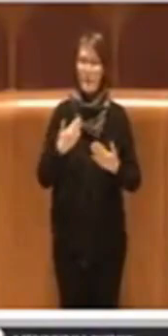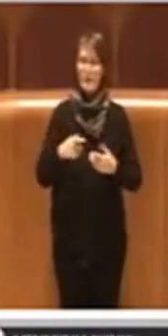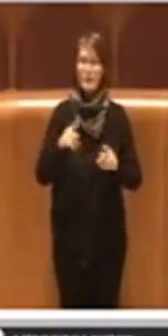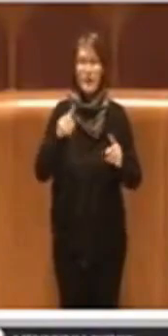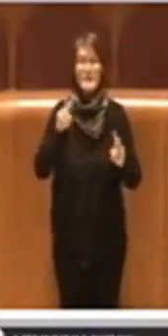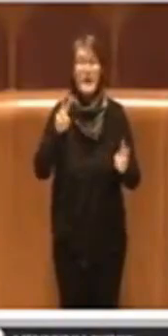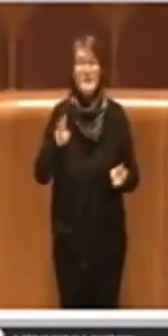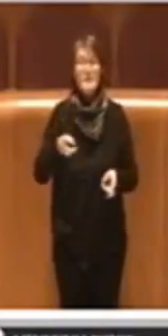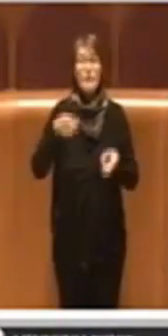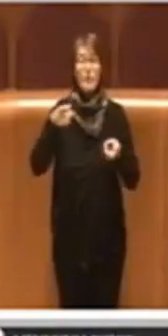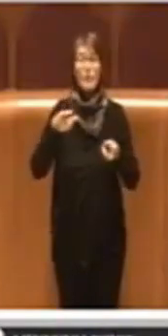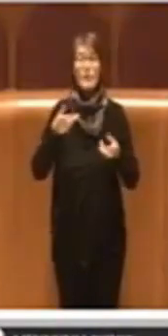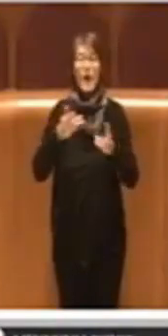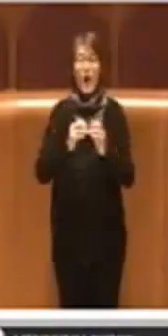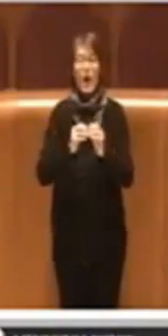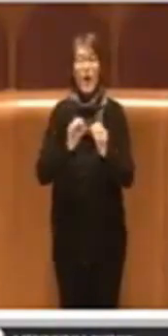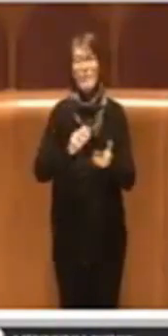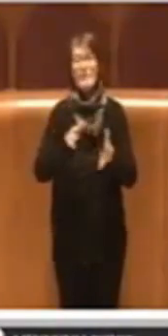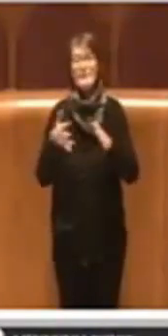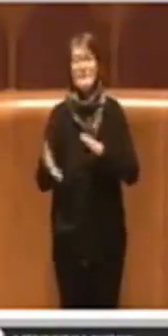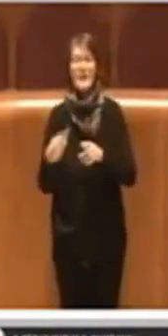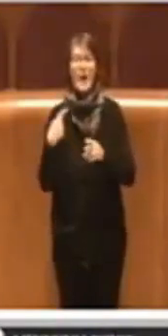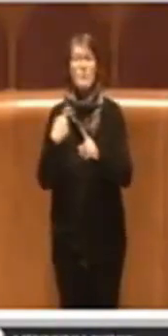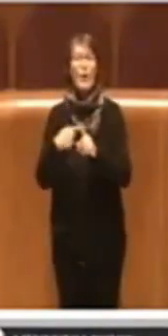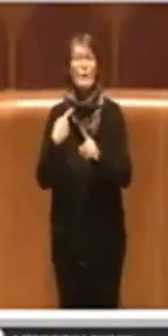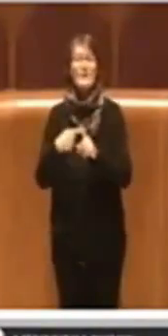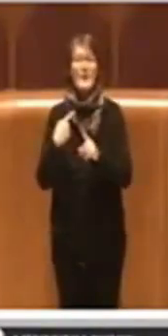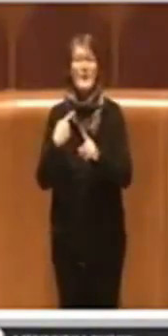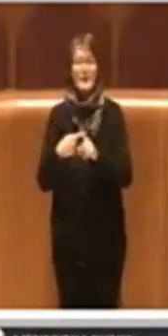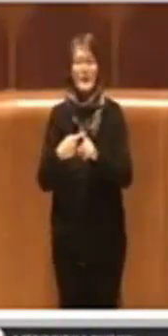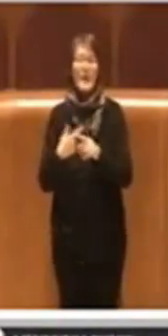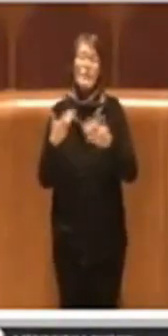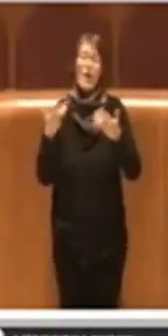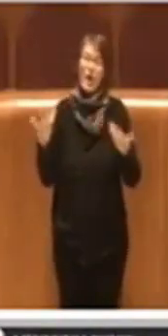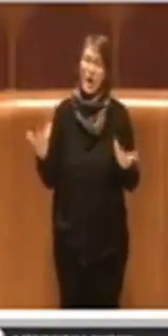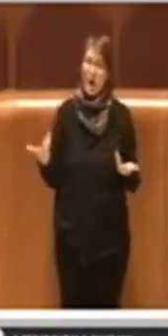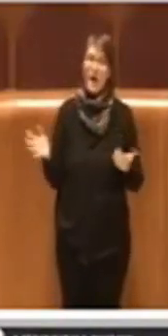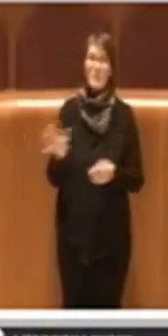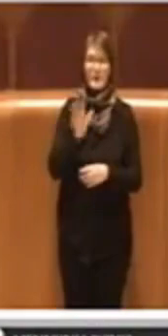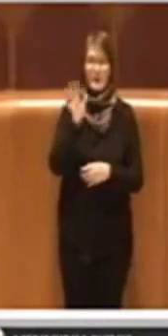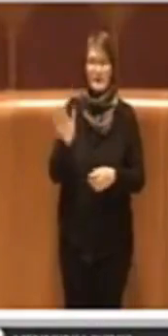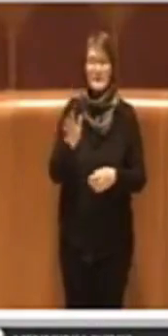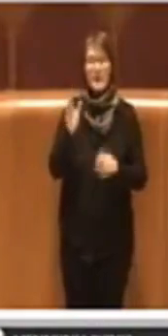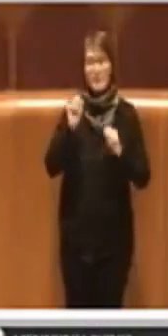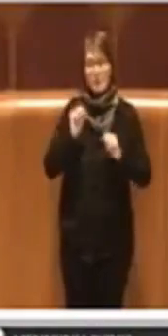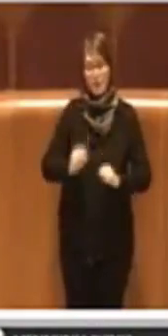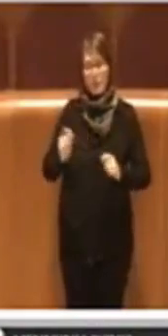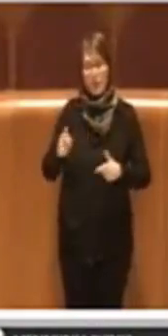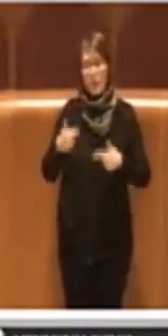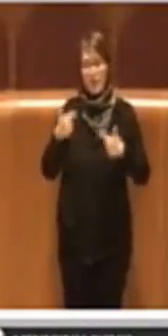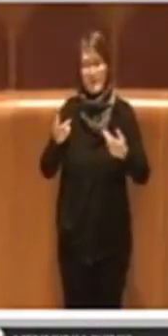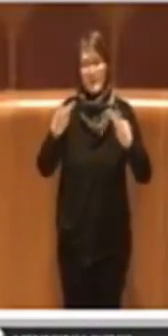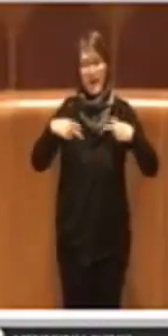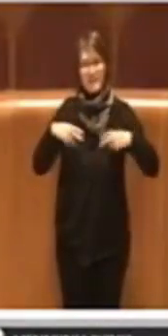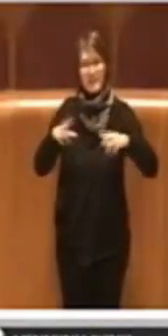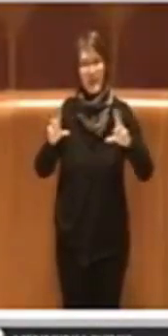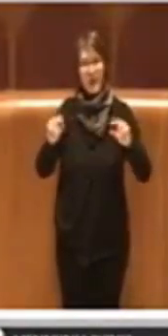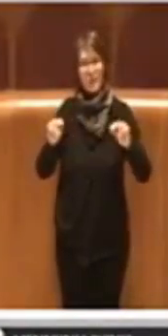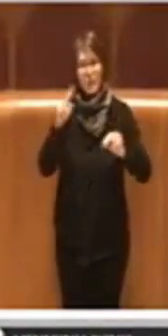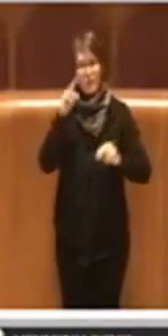trasformandola in una situazione positiva. Ecco, forse facendo rinascita dal punto di vista storico, culturale, i parchi